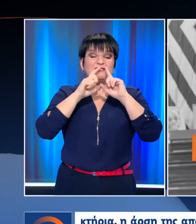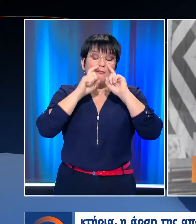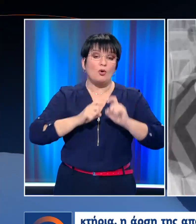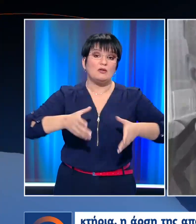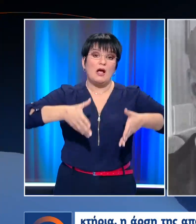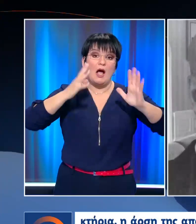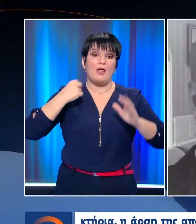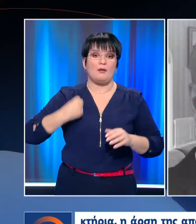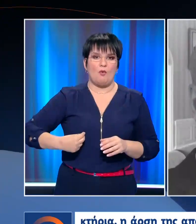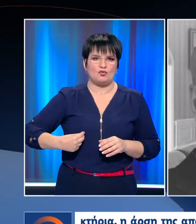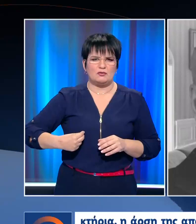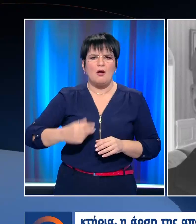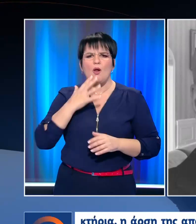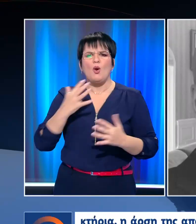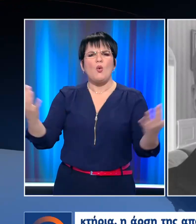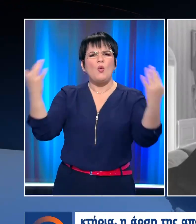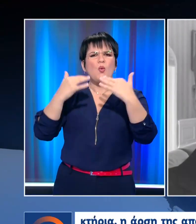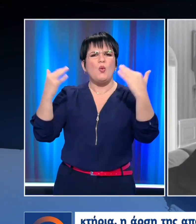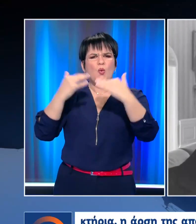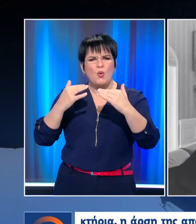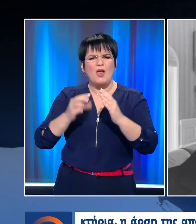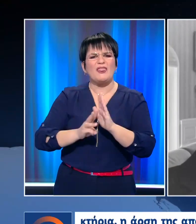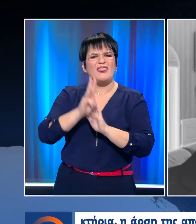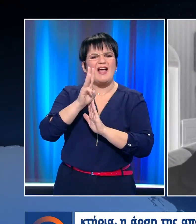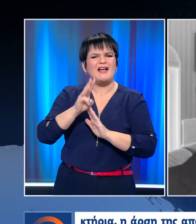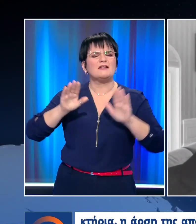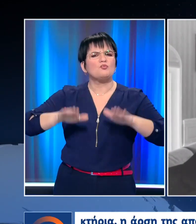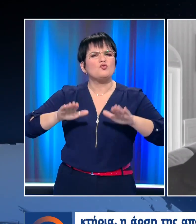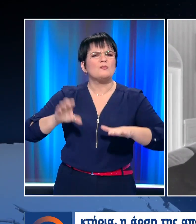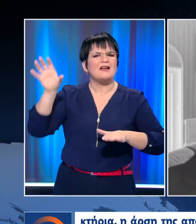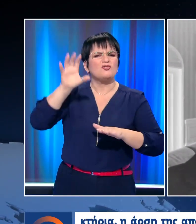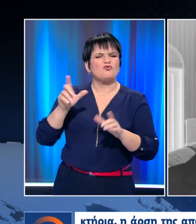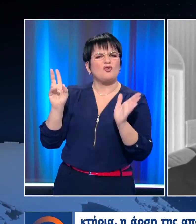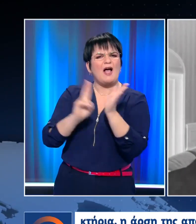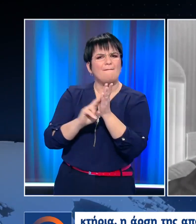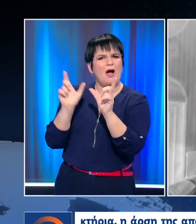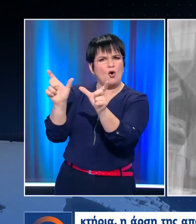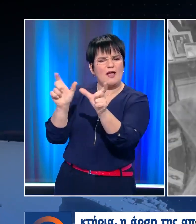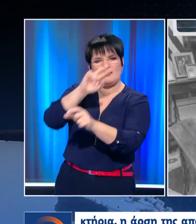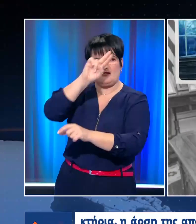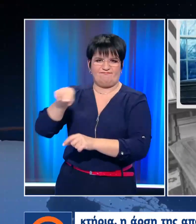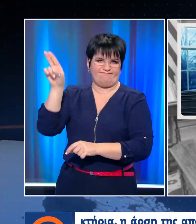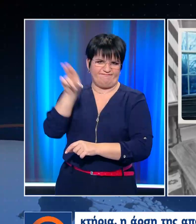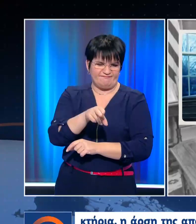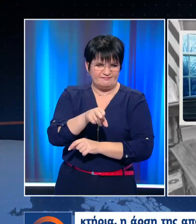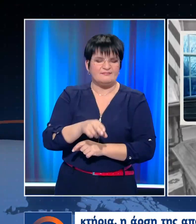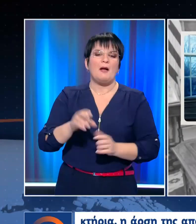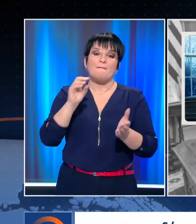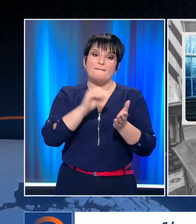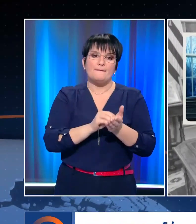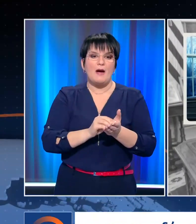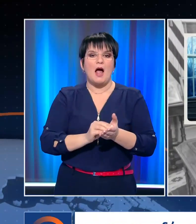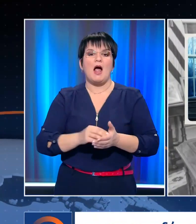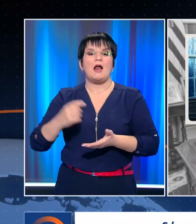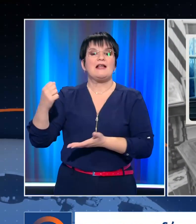η άρση της απαγόρευσης εισόδου στις Ηνωμένες Πολιτείες που είχε επιβάλει ο Τραμπ σε 13 μουσουλμανικές χώρες και η επαναφορά της